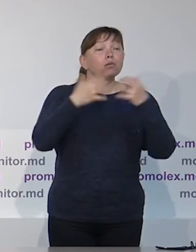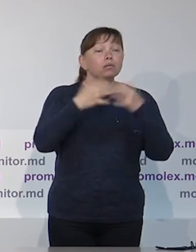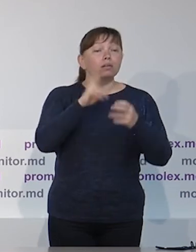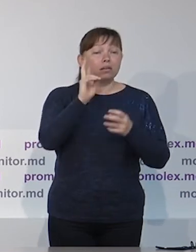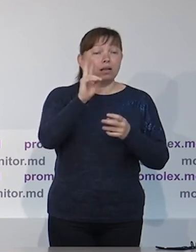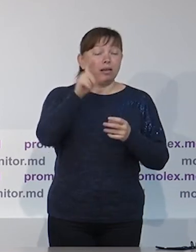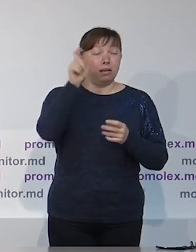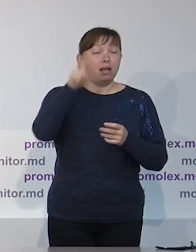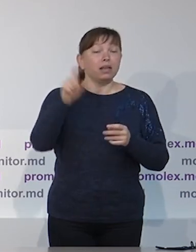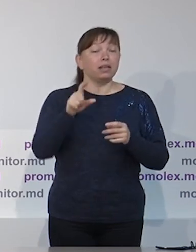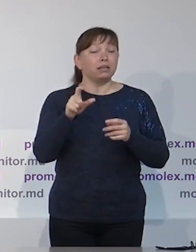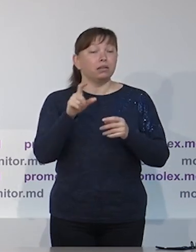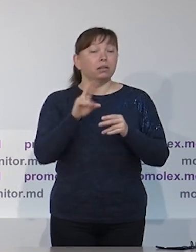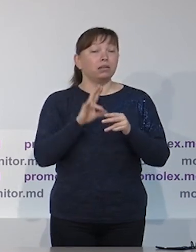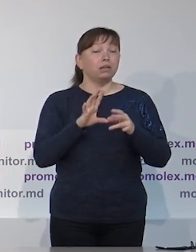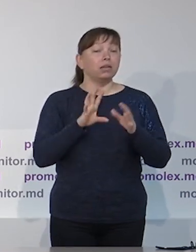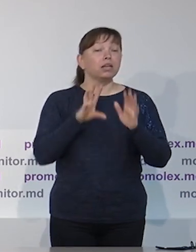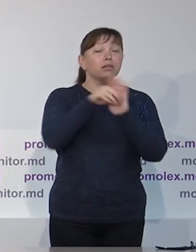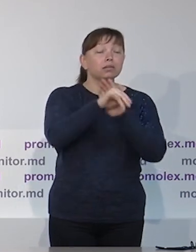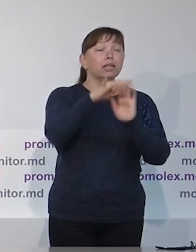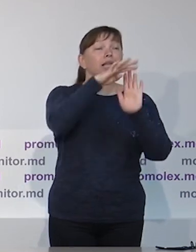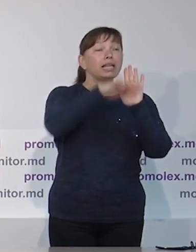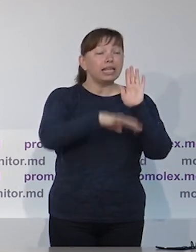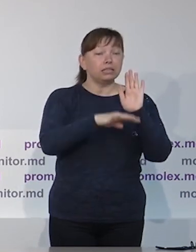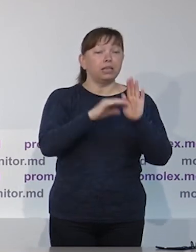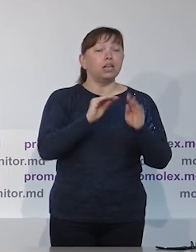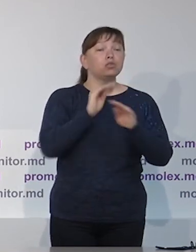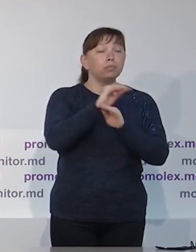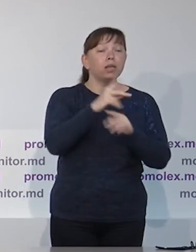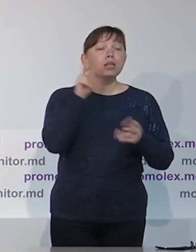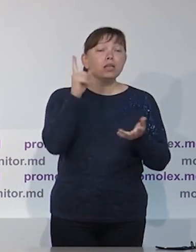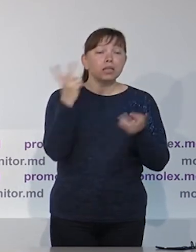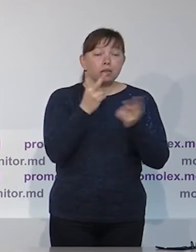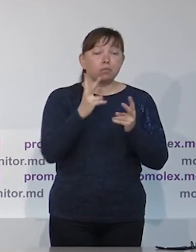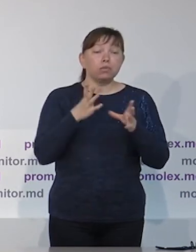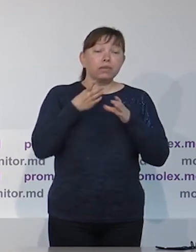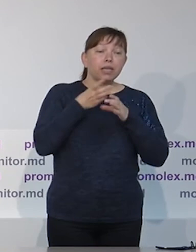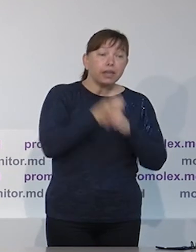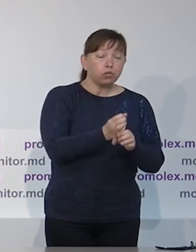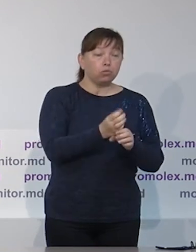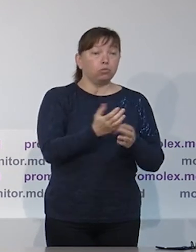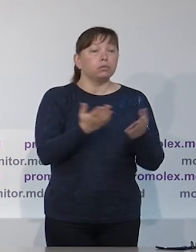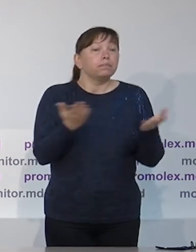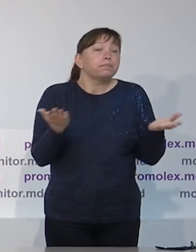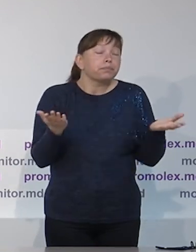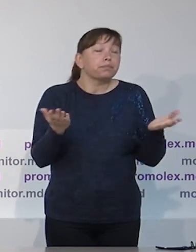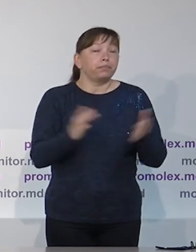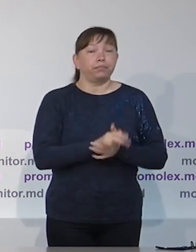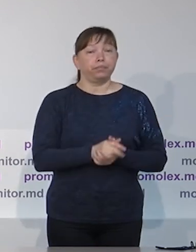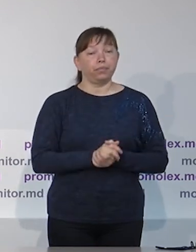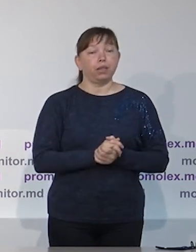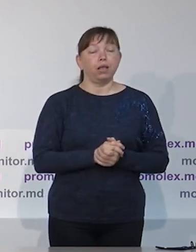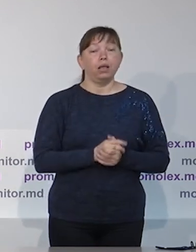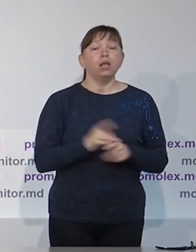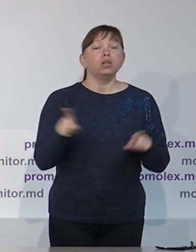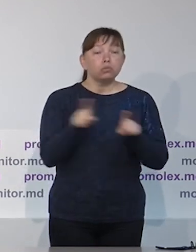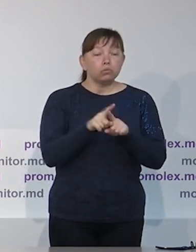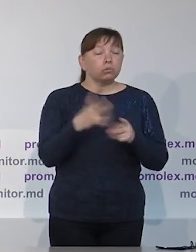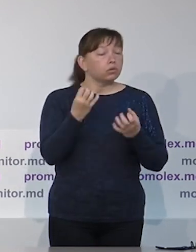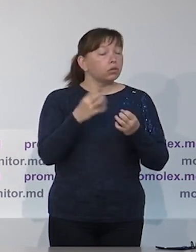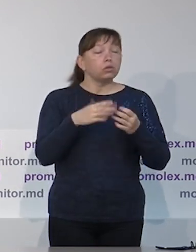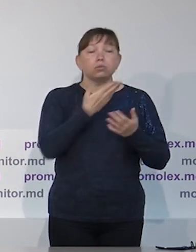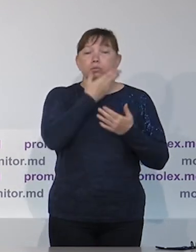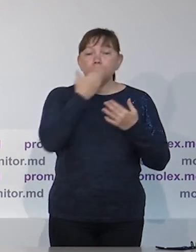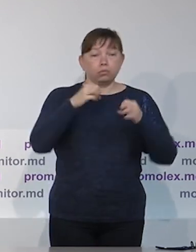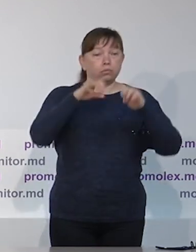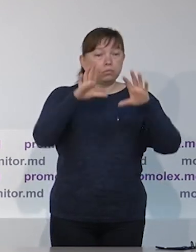хорошей практике проведения выборов, рекомендуется, чтобы количество избирателей, которые голосуют по дополнительным спискам,